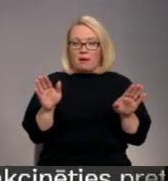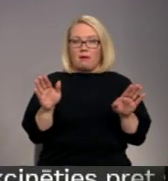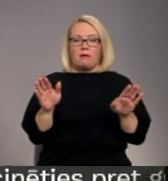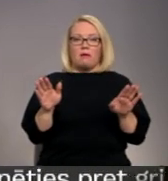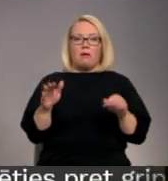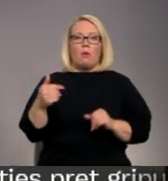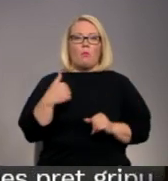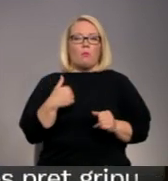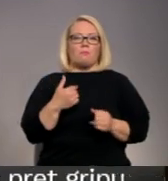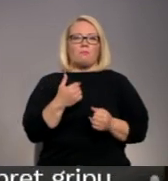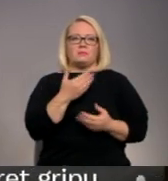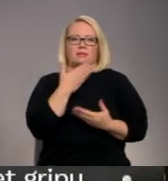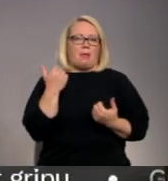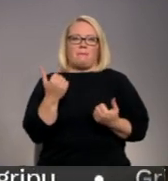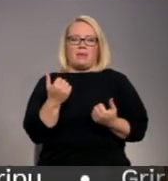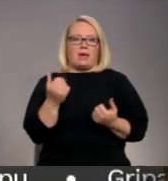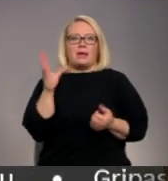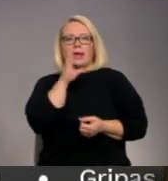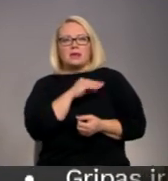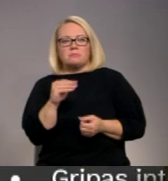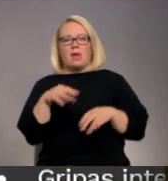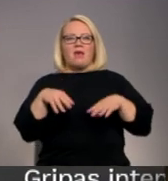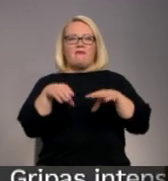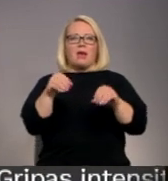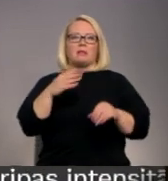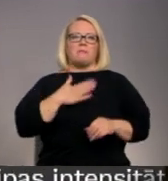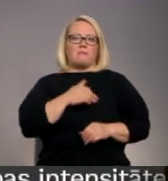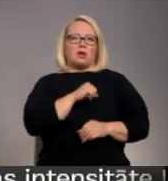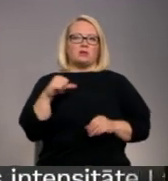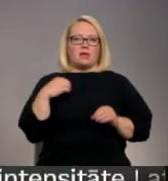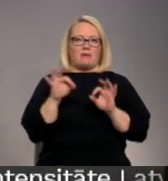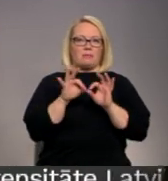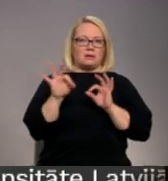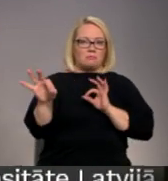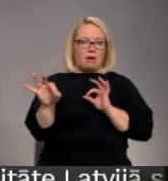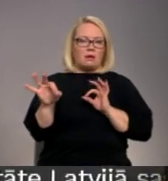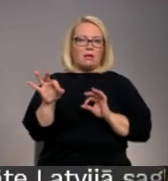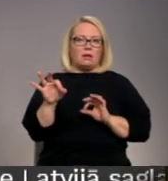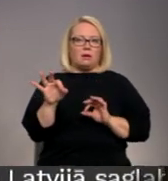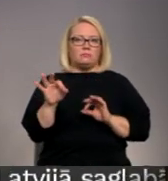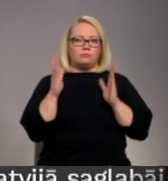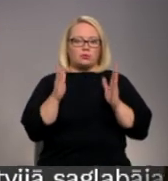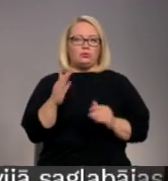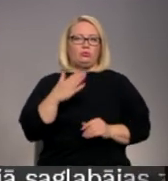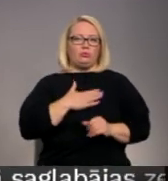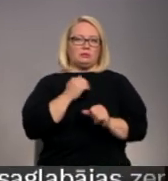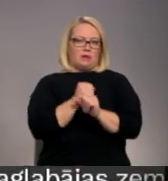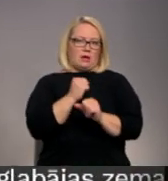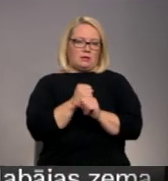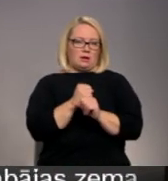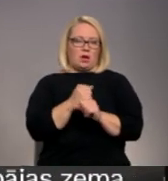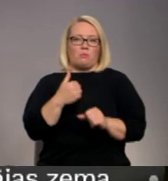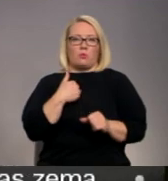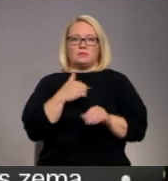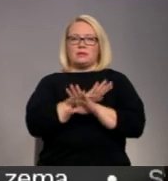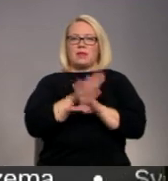Mums nebija iespēja veikt par šiem savus mērījumus, kas būtu mums jādara. Mums nebija